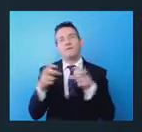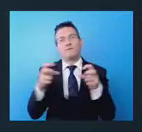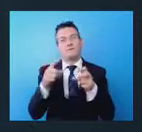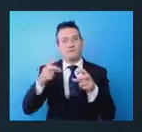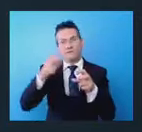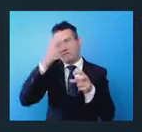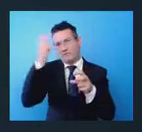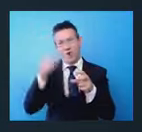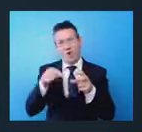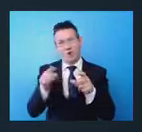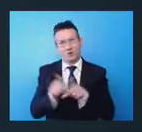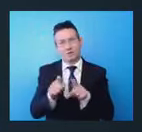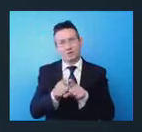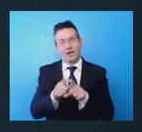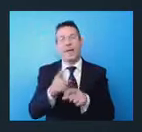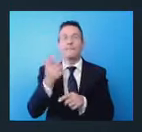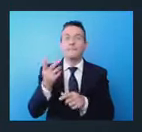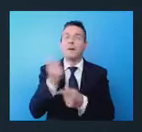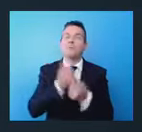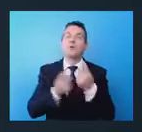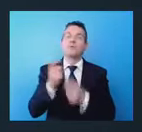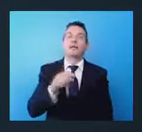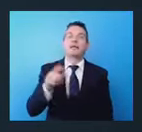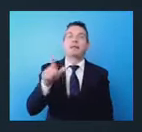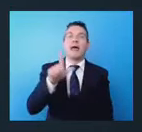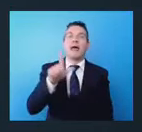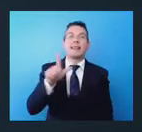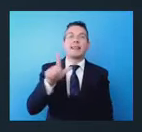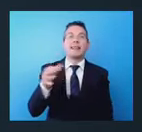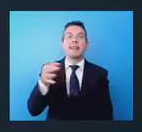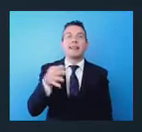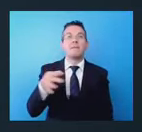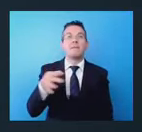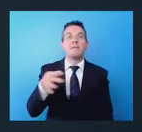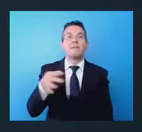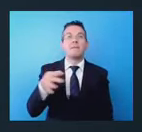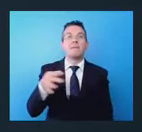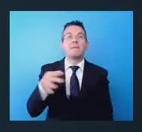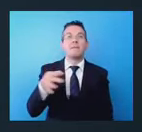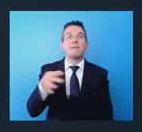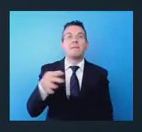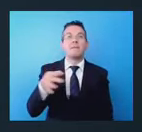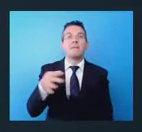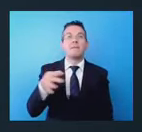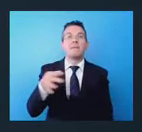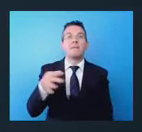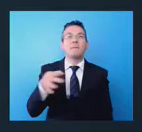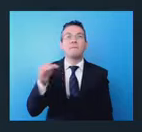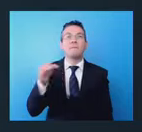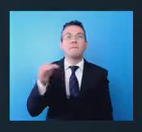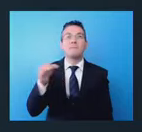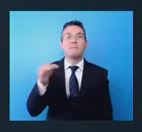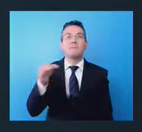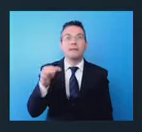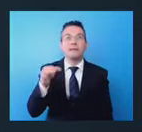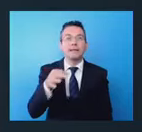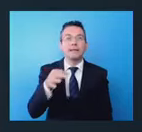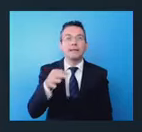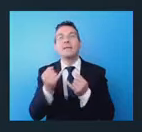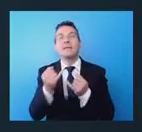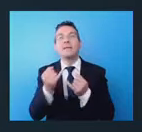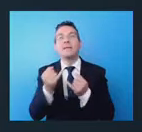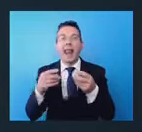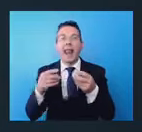prodotti ottenuti da lipidi che siano a loro volta estratti da microalghe accresciute su acque portuali,